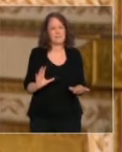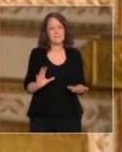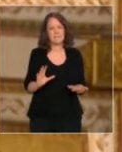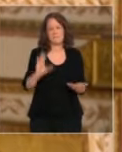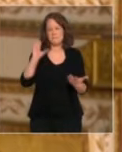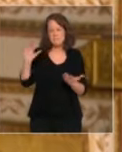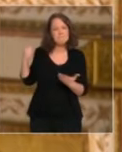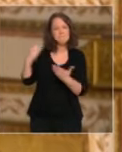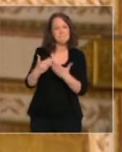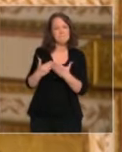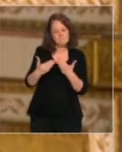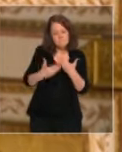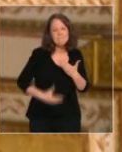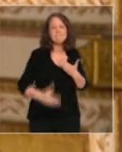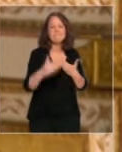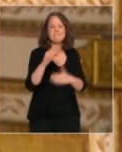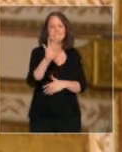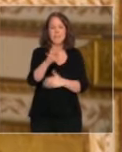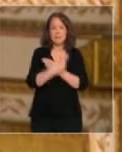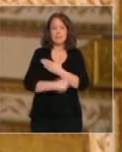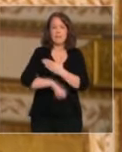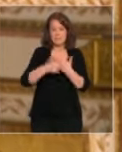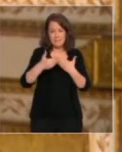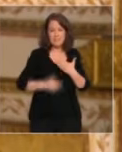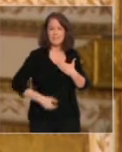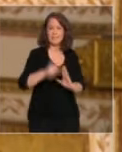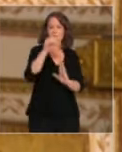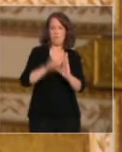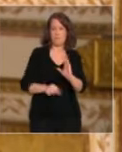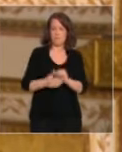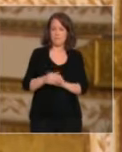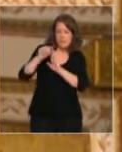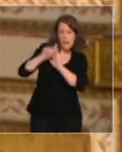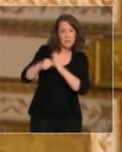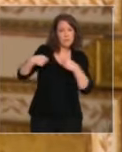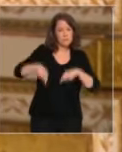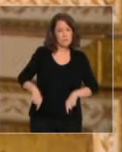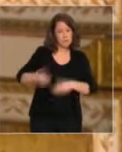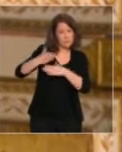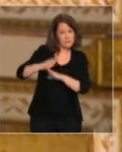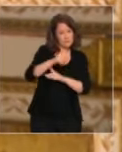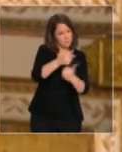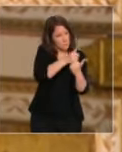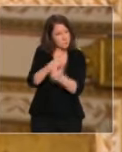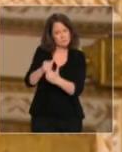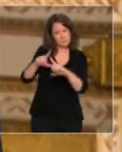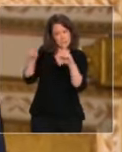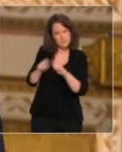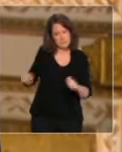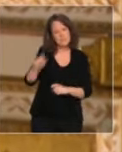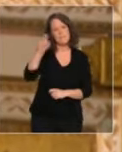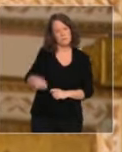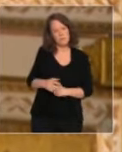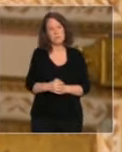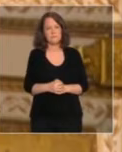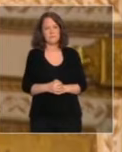semaines à venir, les règles prévues par le gouvernement devront continuer d'être respectées. Elles sont en train